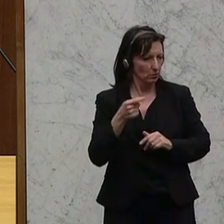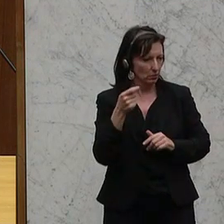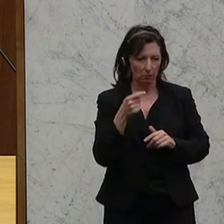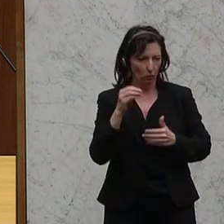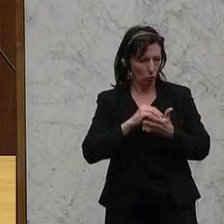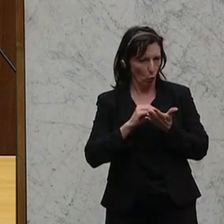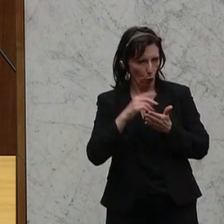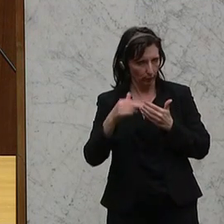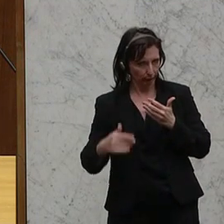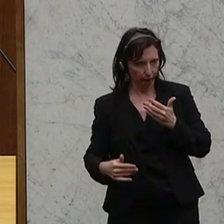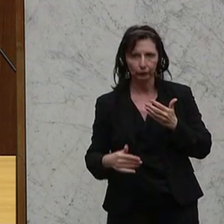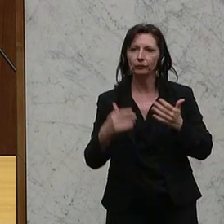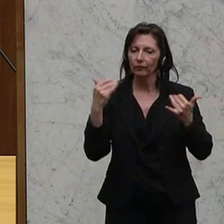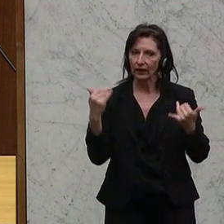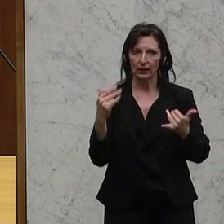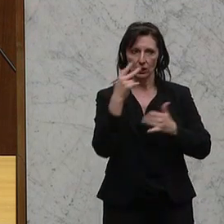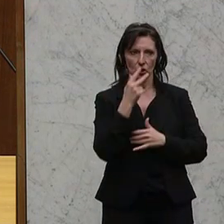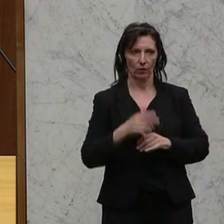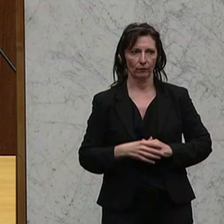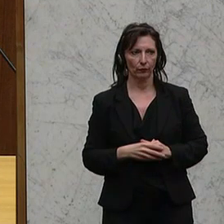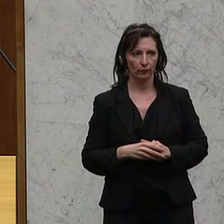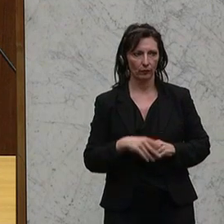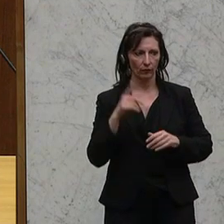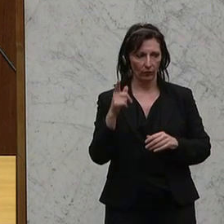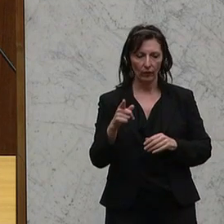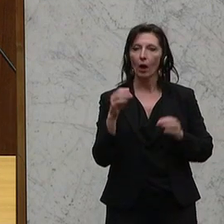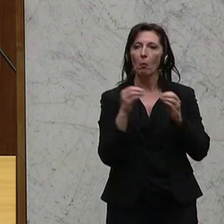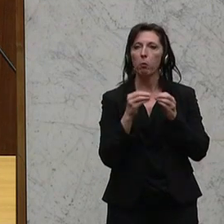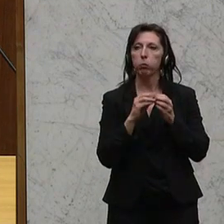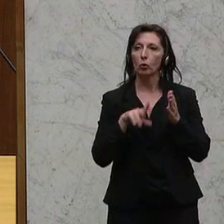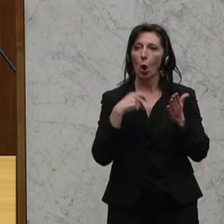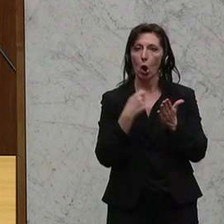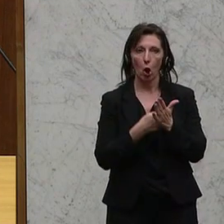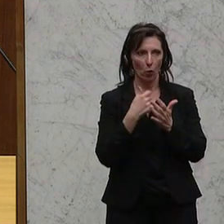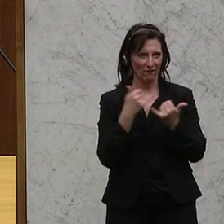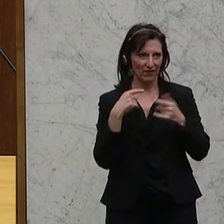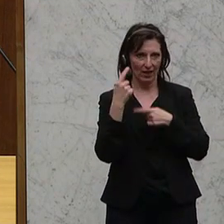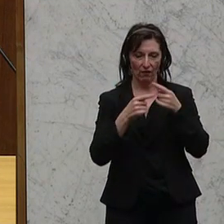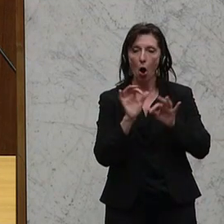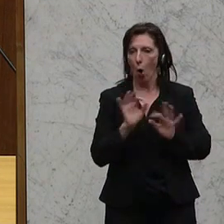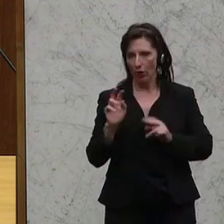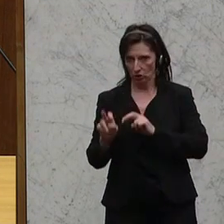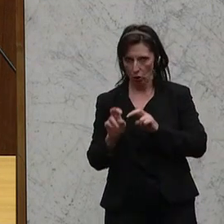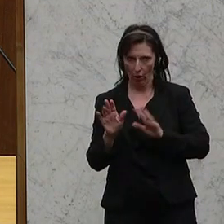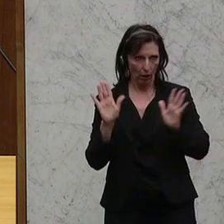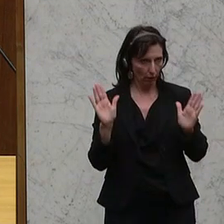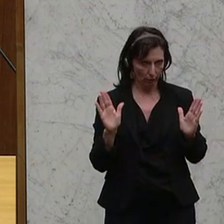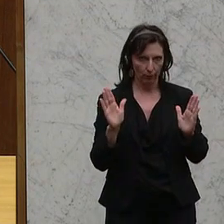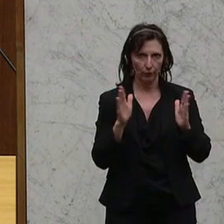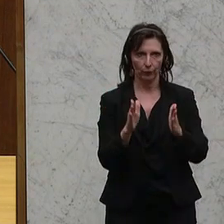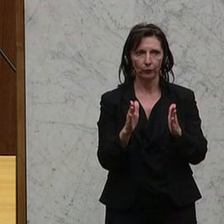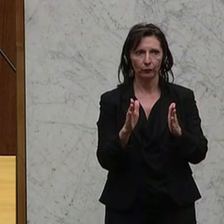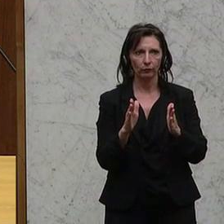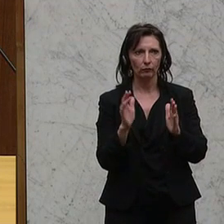Schauen wir uns das an. Nur zur Entwicklung der Bruttoläne, ohne steuerliche Korrekturen. Naja,